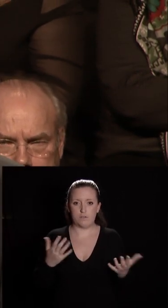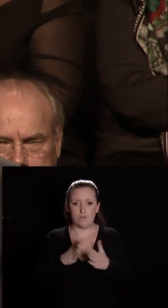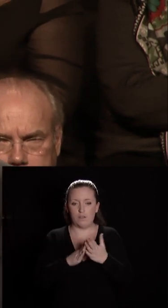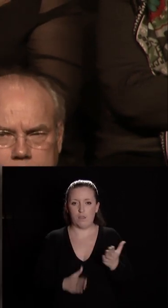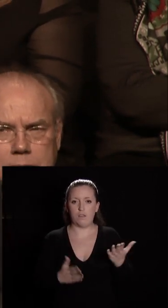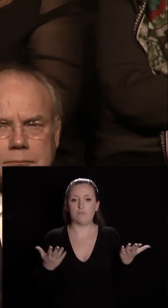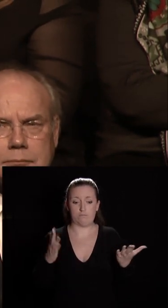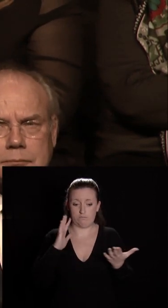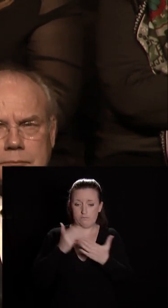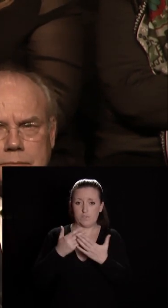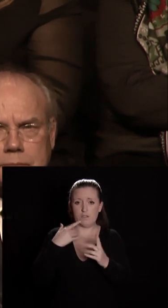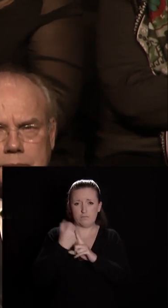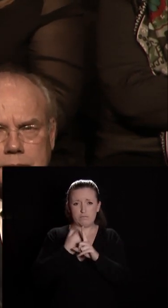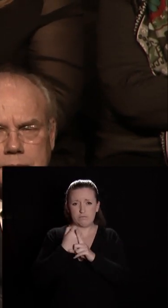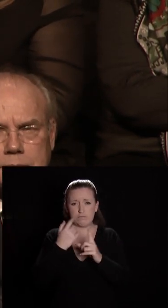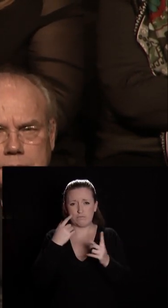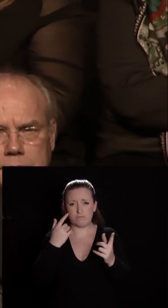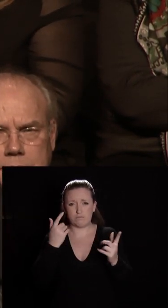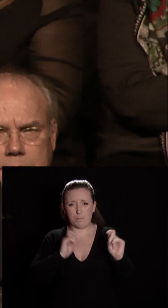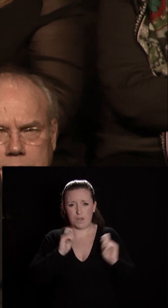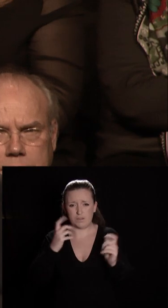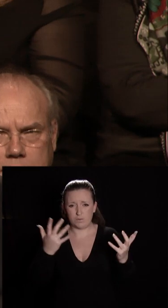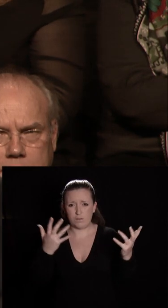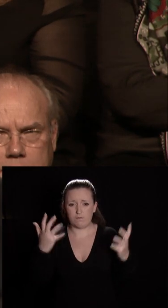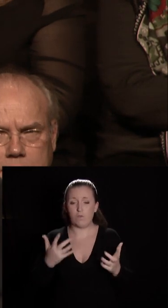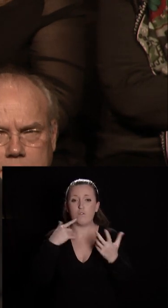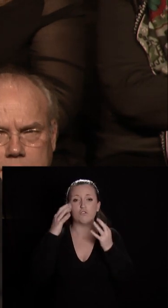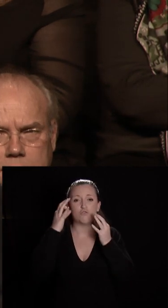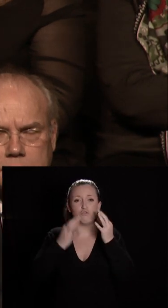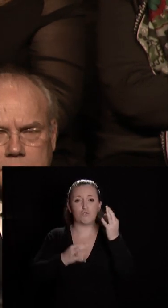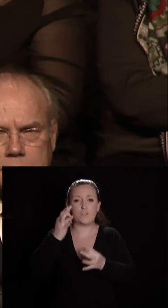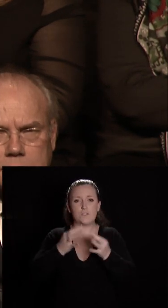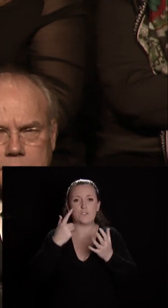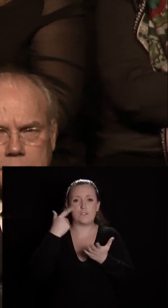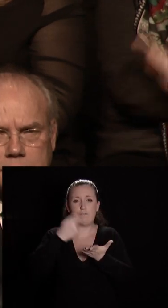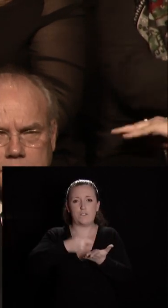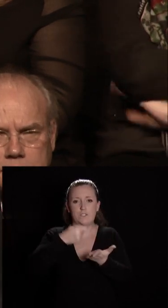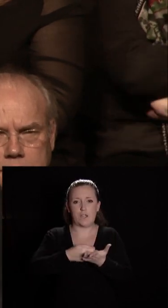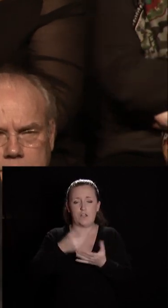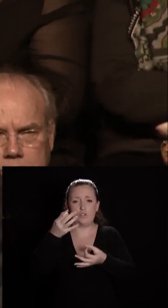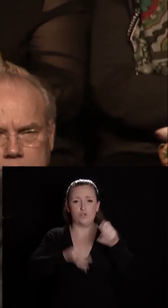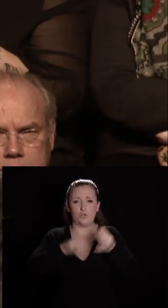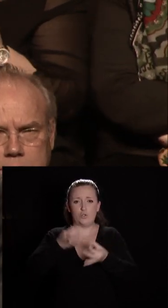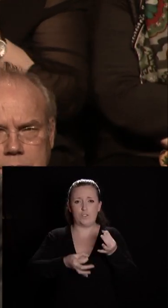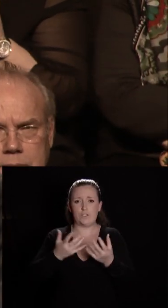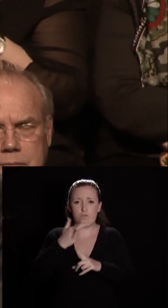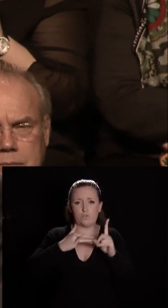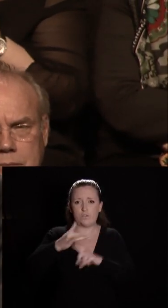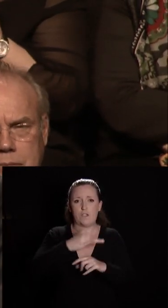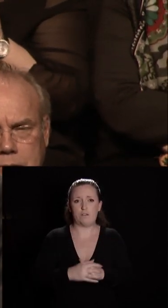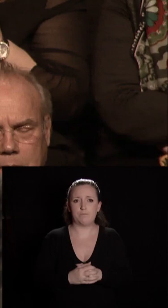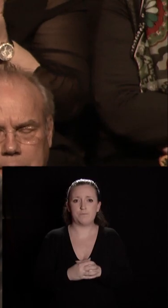au coeur de leurs revendications la justice fiscale la justice sociale et une